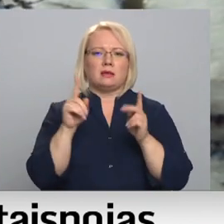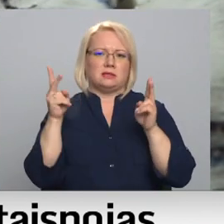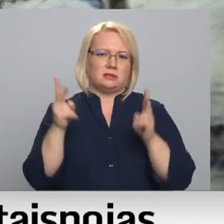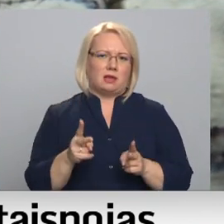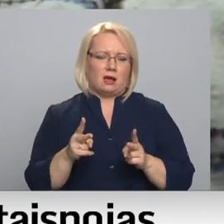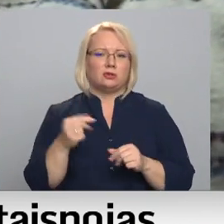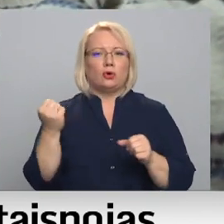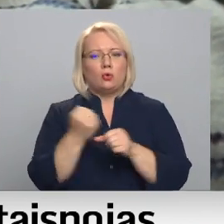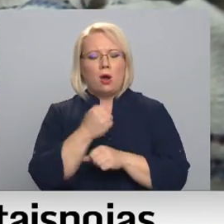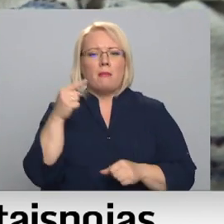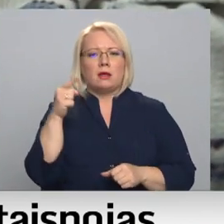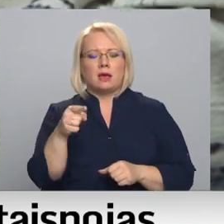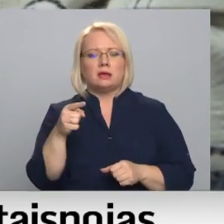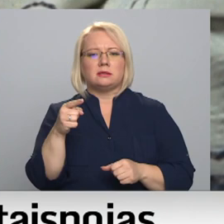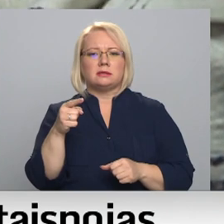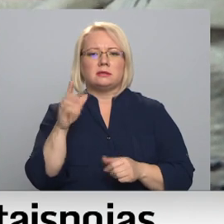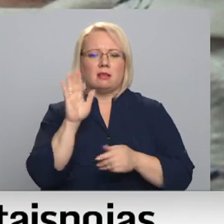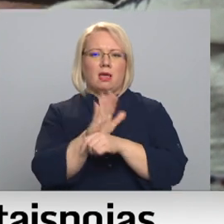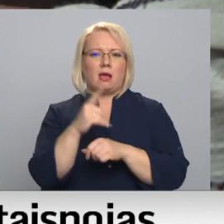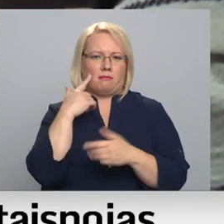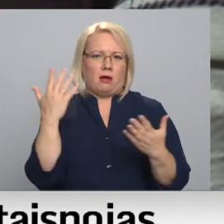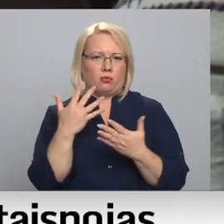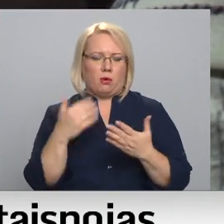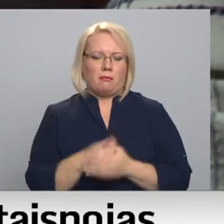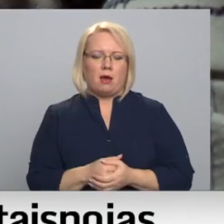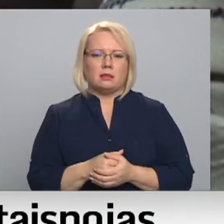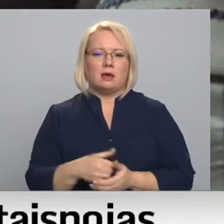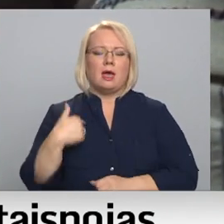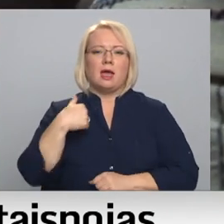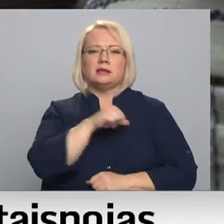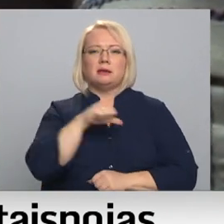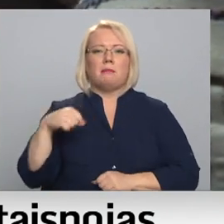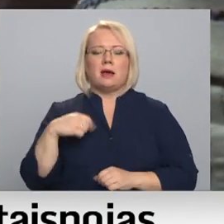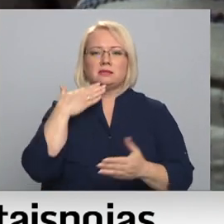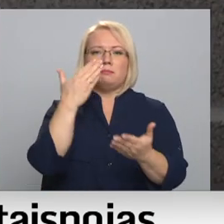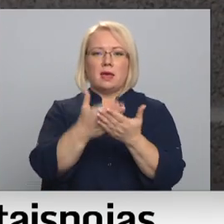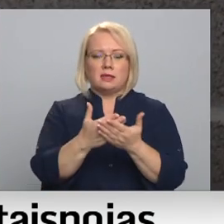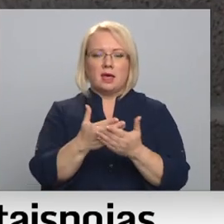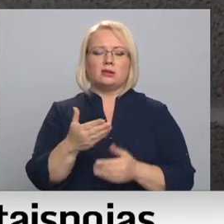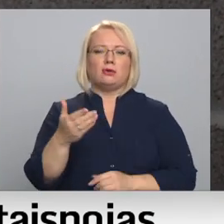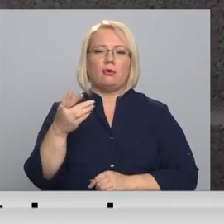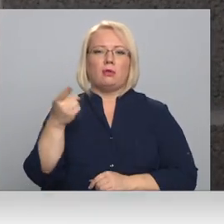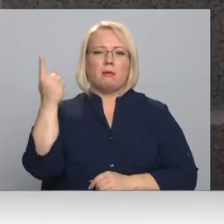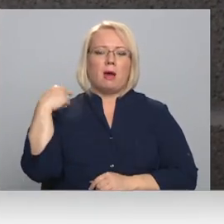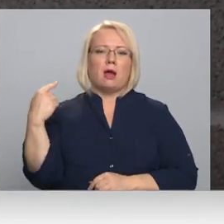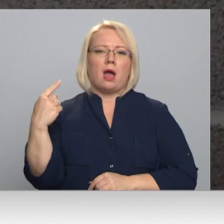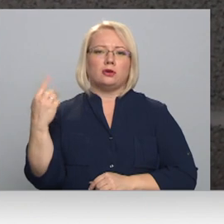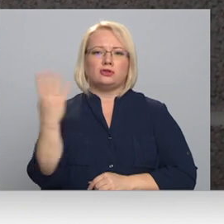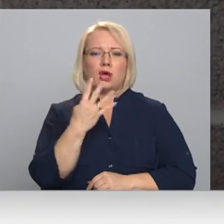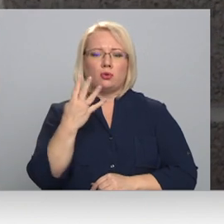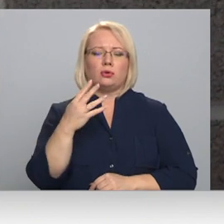tomēr izraist pārdomas. Vispār es pats pētiesos. Pagājuši ceturtdienā arī mazdēls iem, 14 gadu